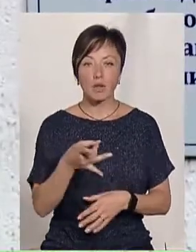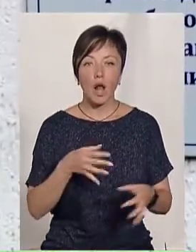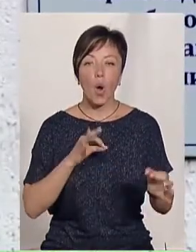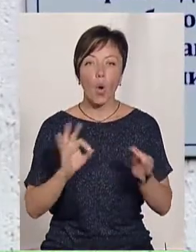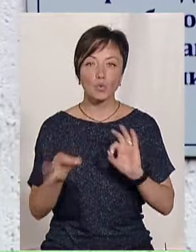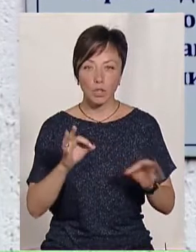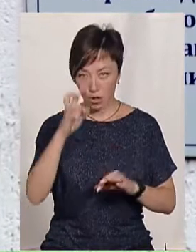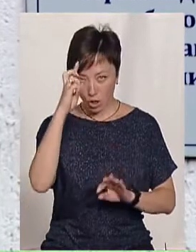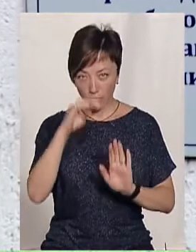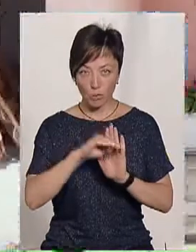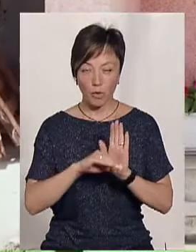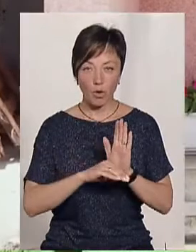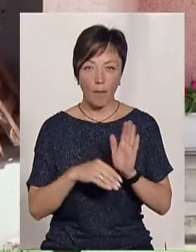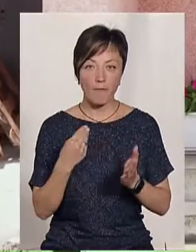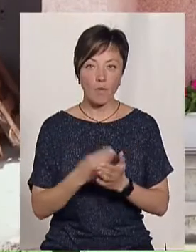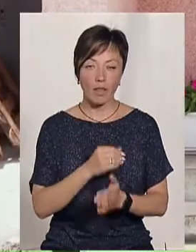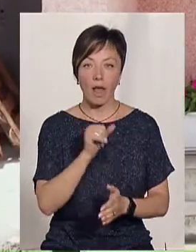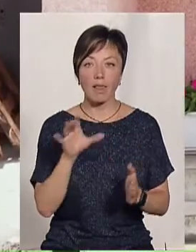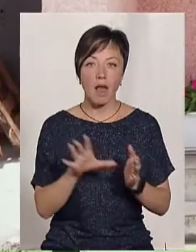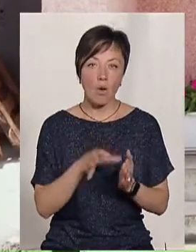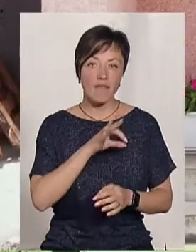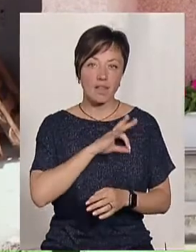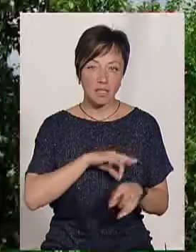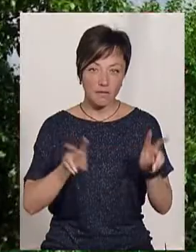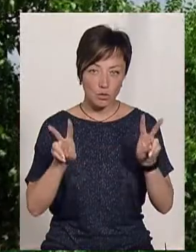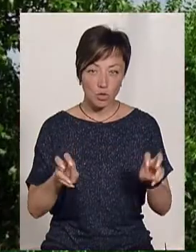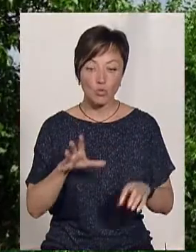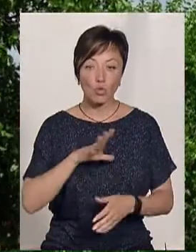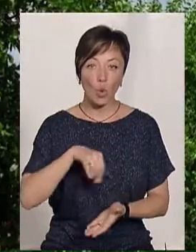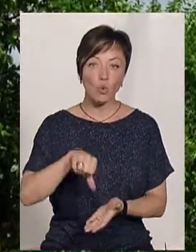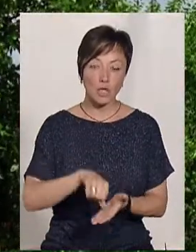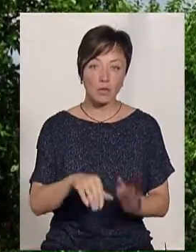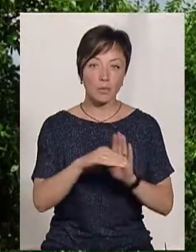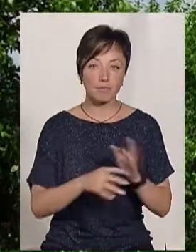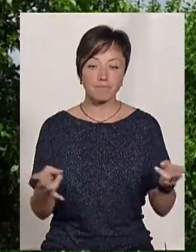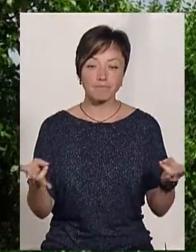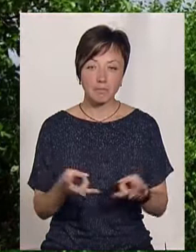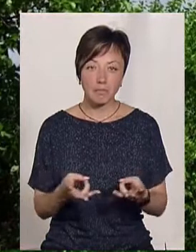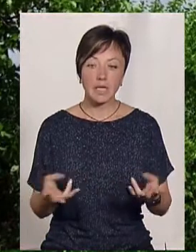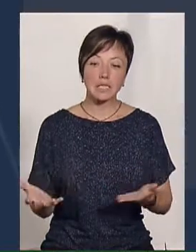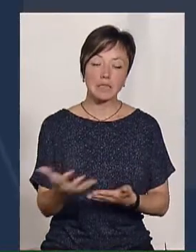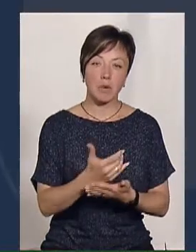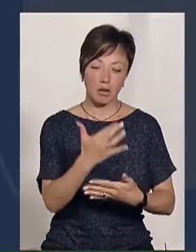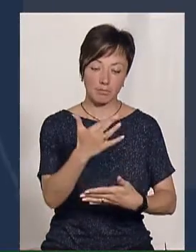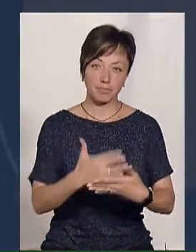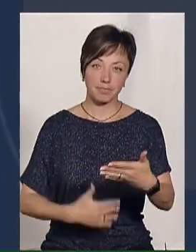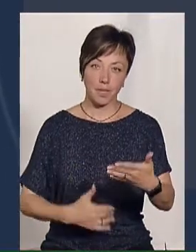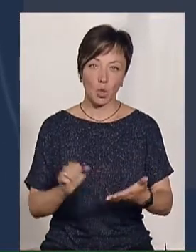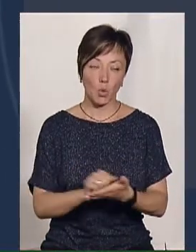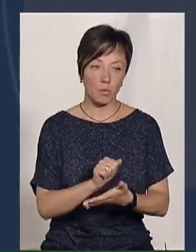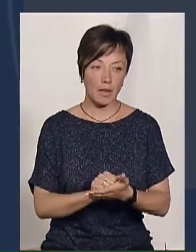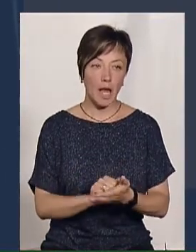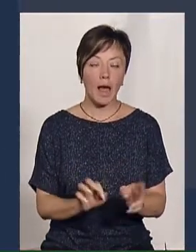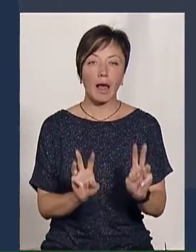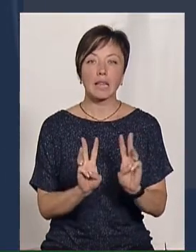енергоефективності України Юрій Лягутко говорить, аби стати учасником програми, необхідно зібрати пакет документів. На сайті